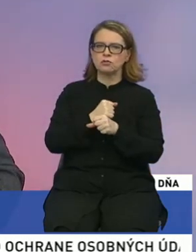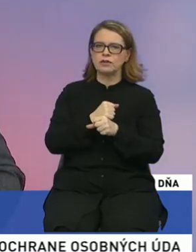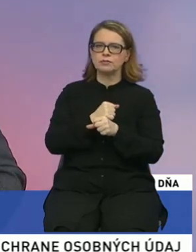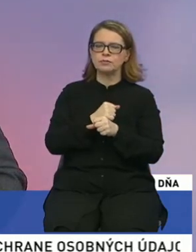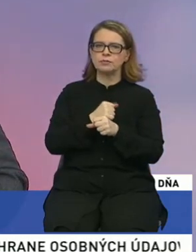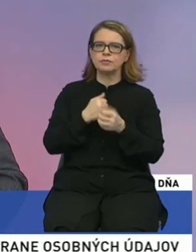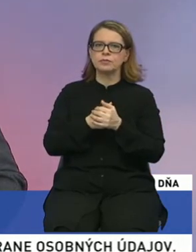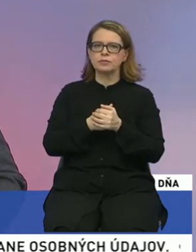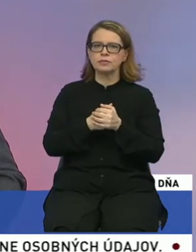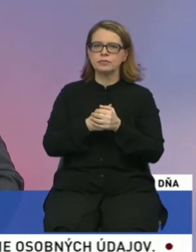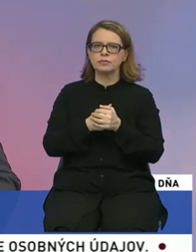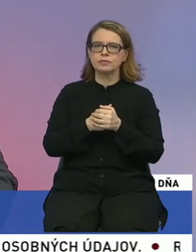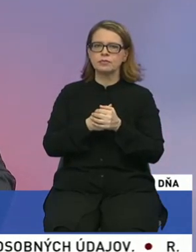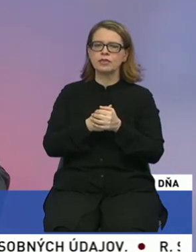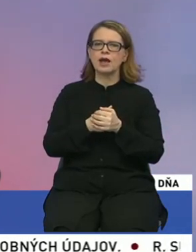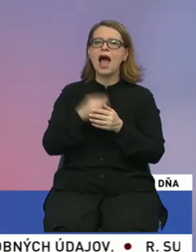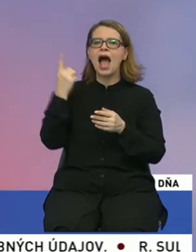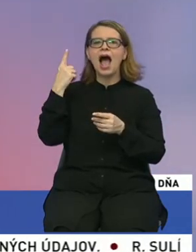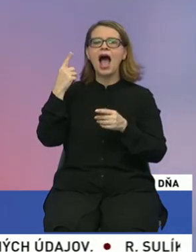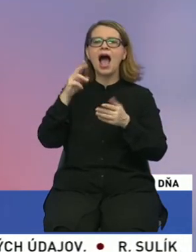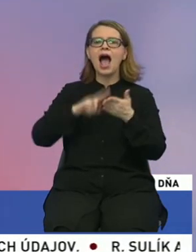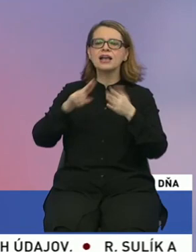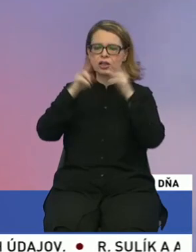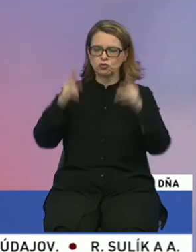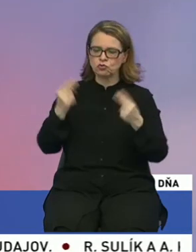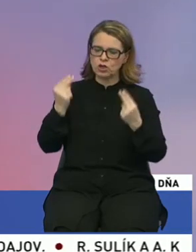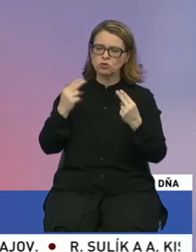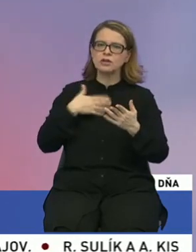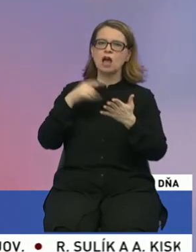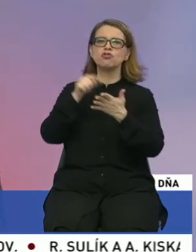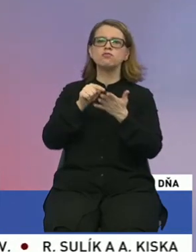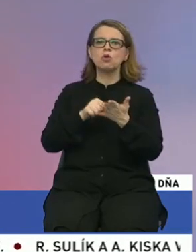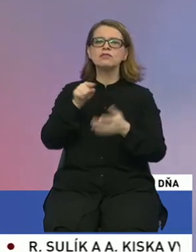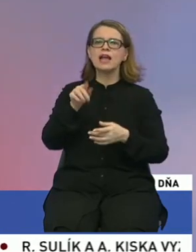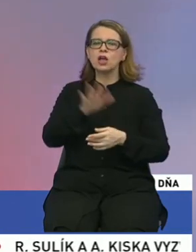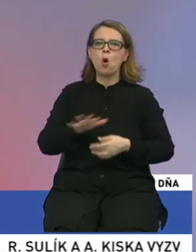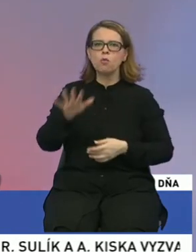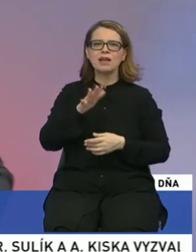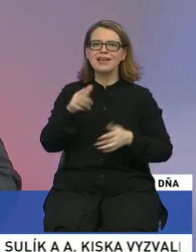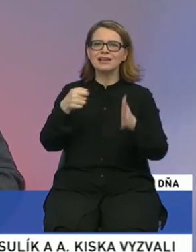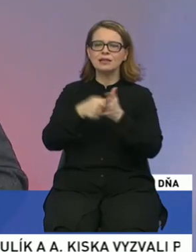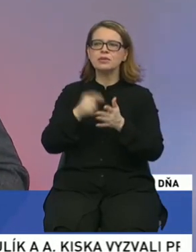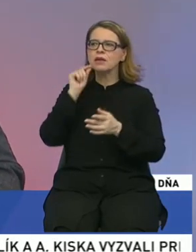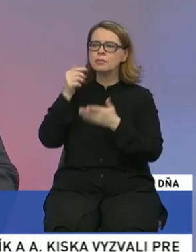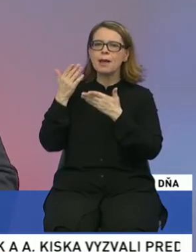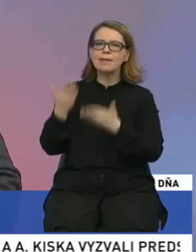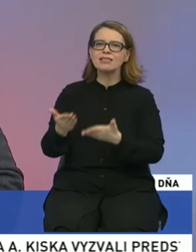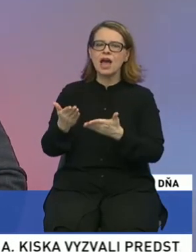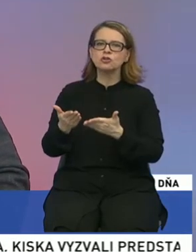agentúry, ktoré teraz vyhodnocujú naše programy body, aj napríklad v takých oblastiach, ktoré není vôbec typické pre maďarskú